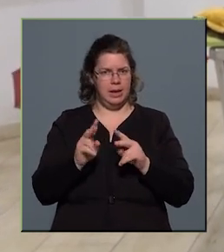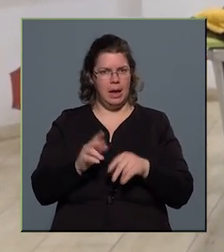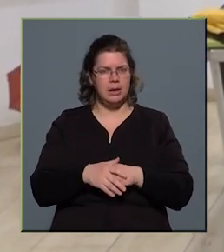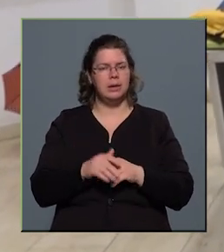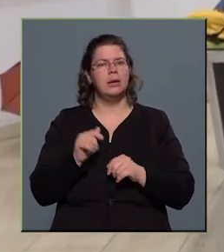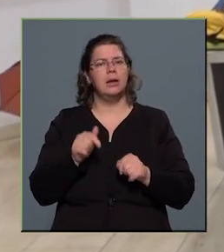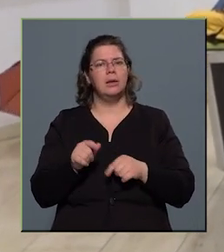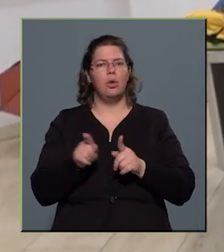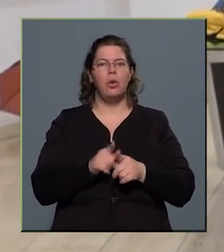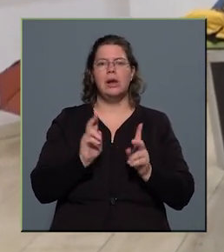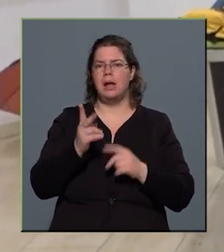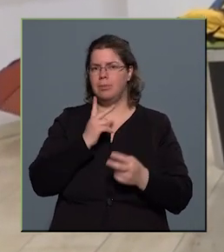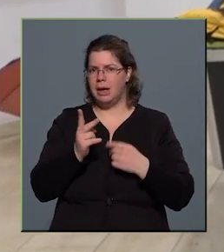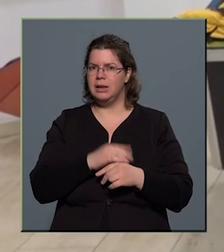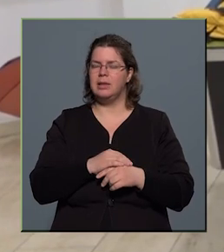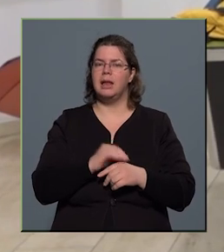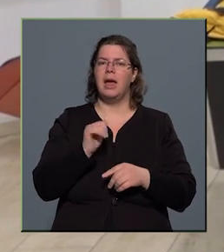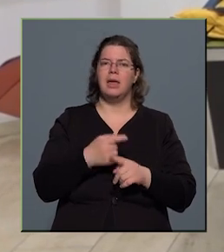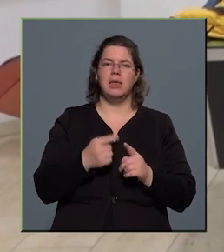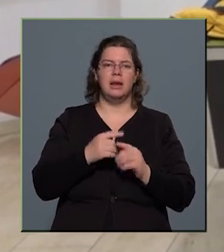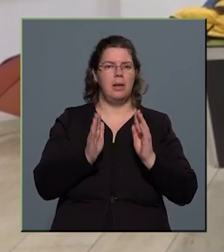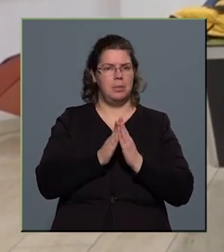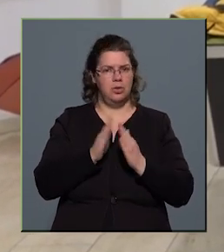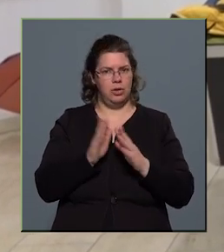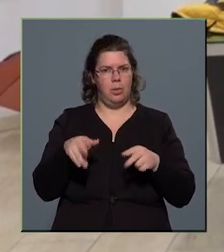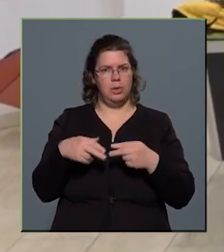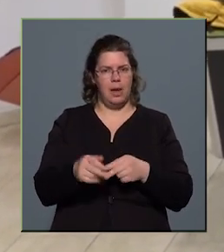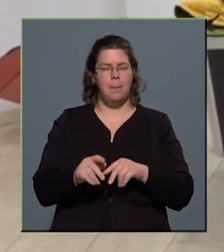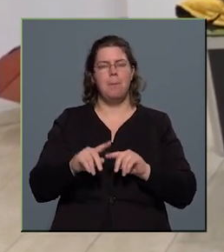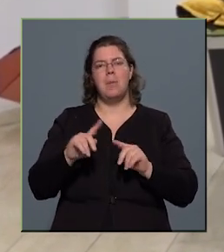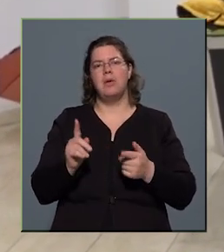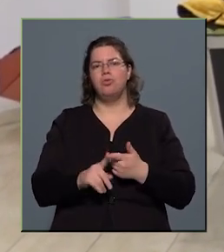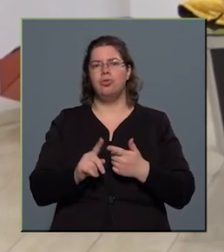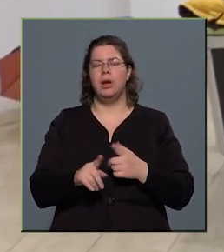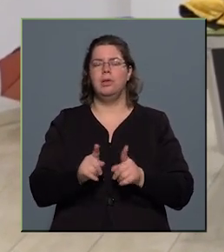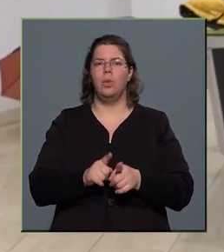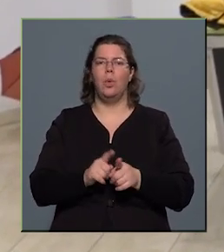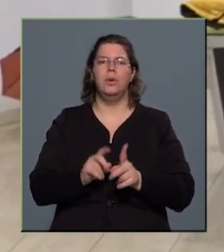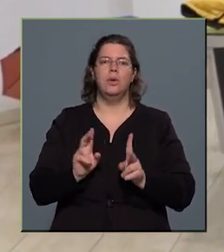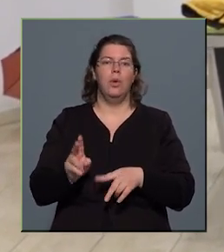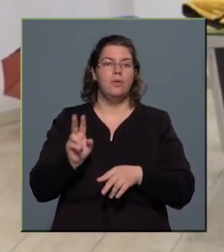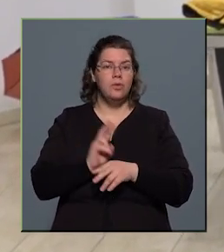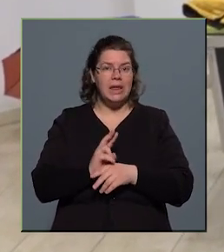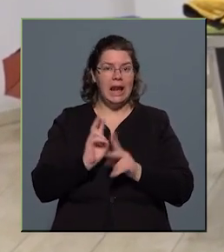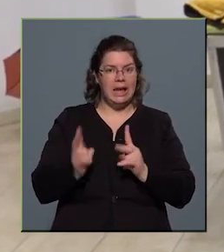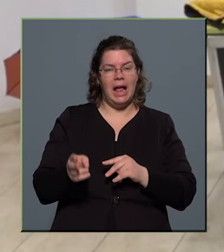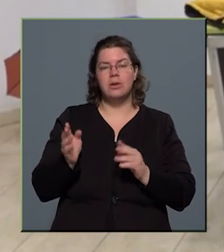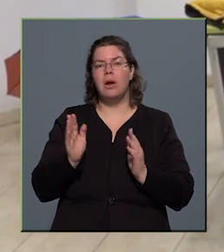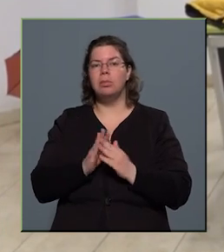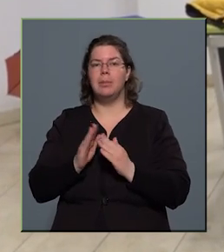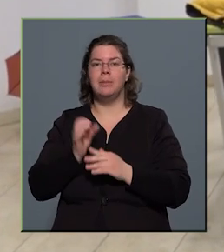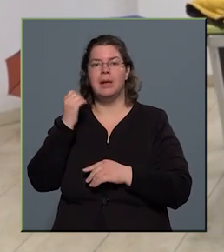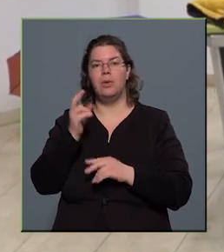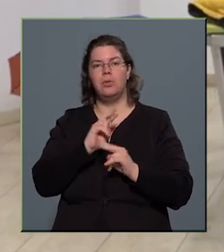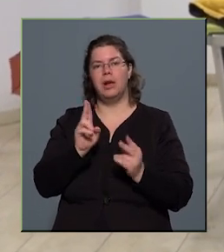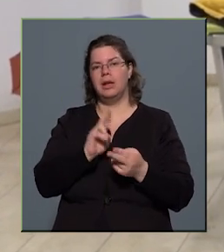itt úgy lehet megnézni, hogy egyrészt a misék után, másrészt meddig úgy, hogy figyelni kell, hogy a Plébánia-nak mikor van